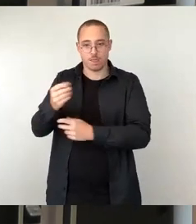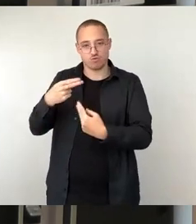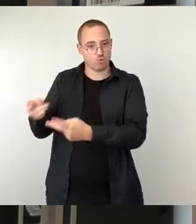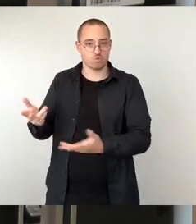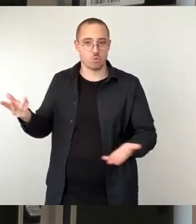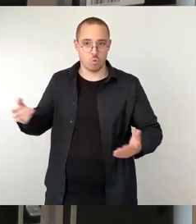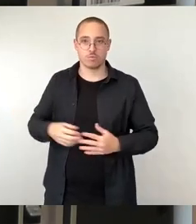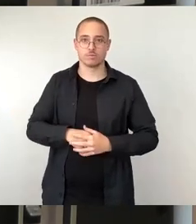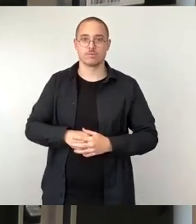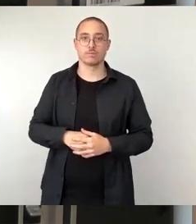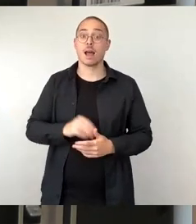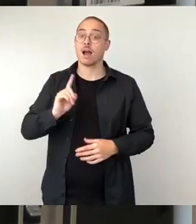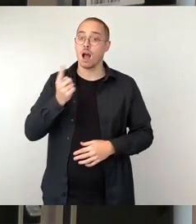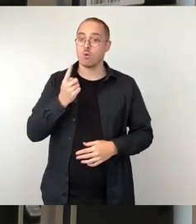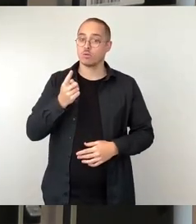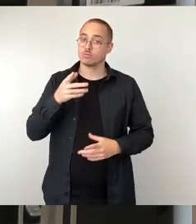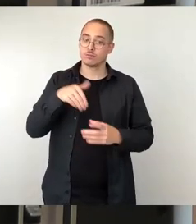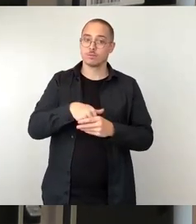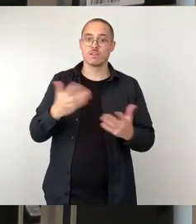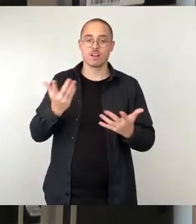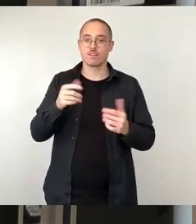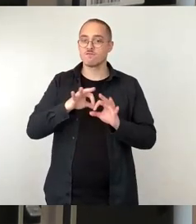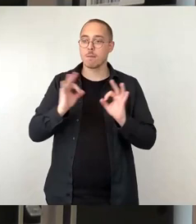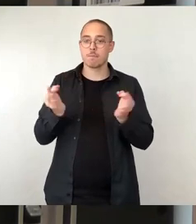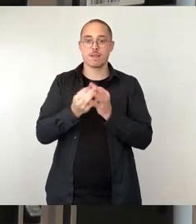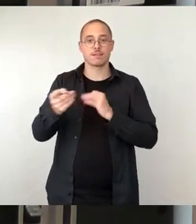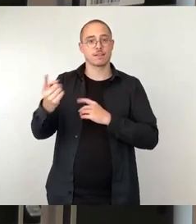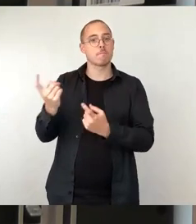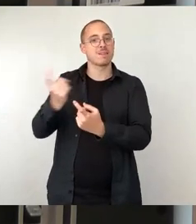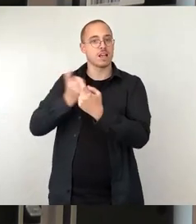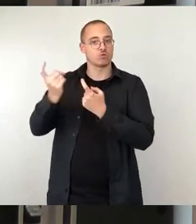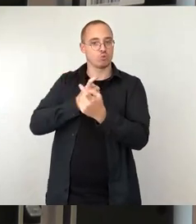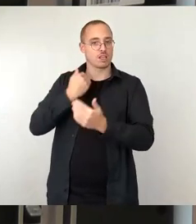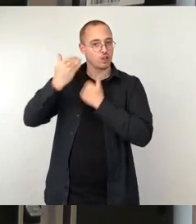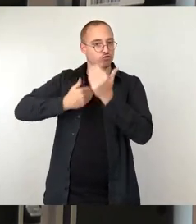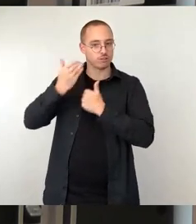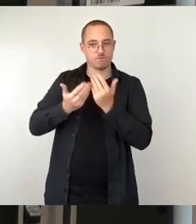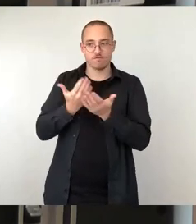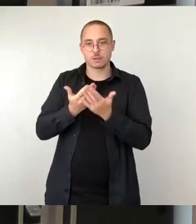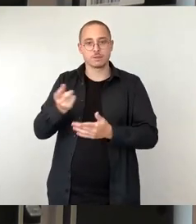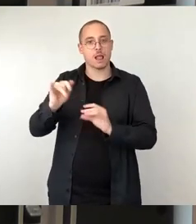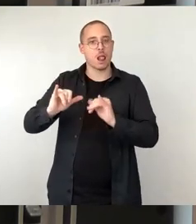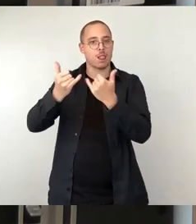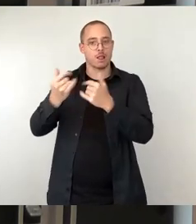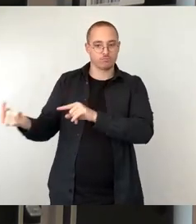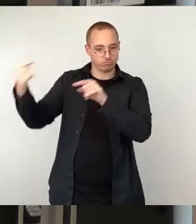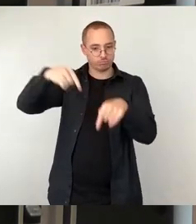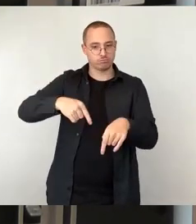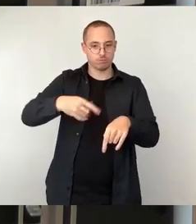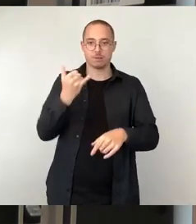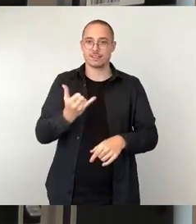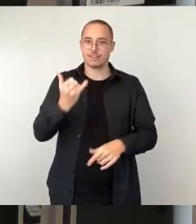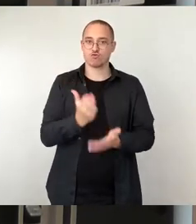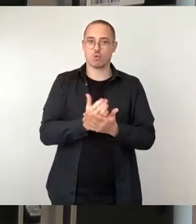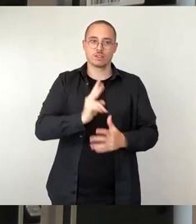Migrationsgeschichte, wo vielleicht die Eltern hierher gekommen sind und wo Kinder in der zweiten, dritten Generation schon hier leben